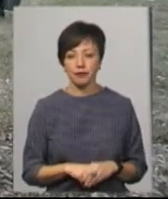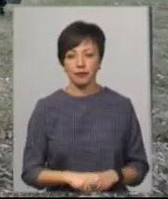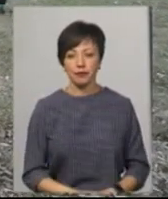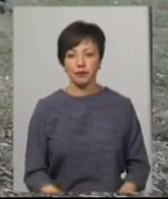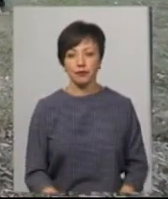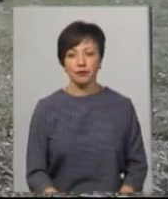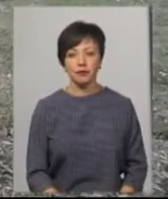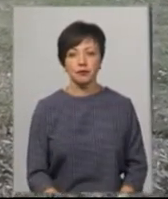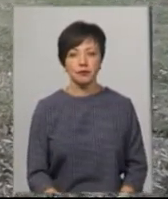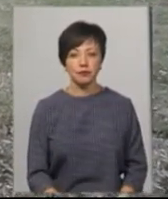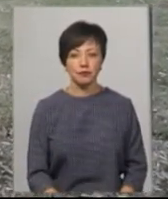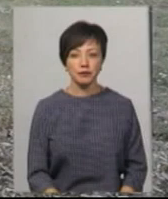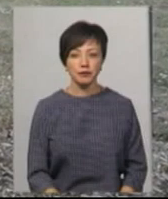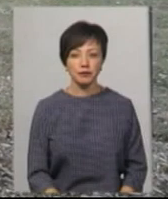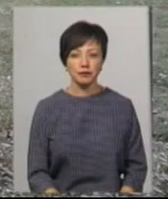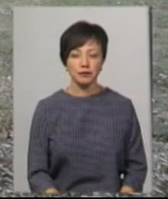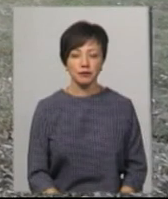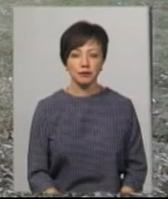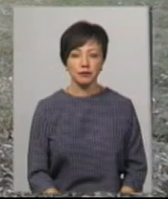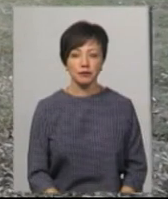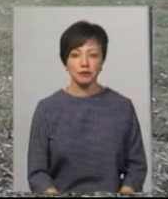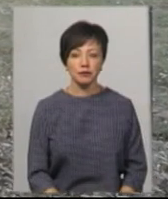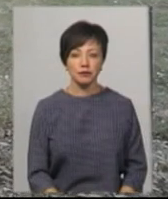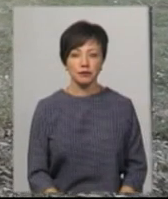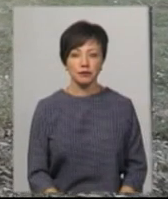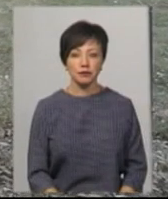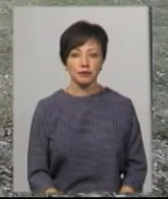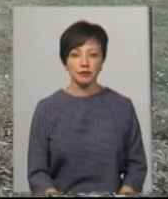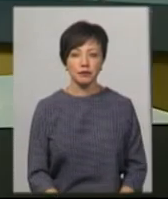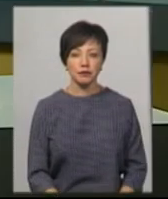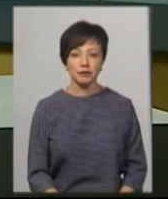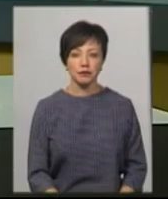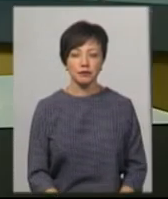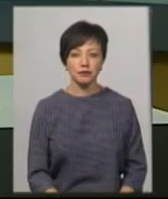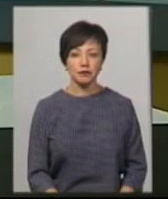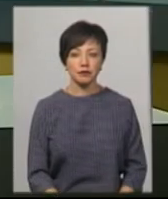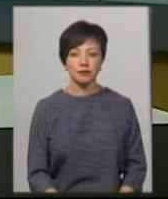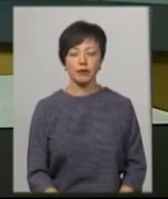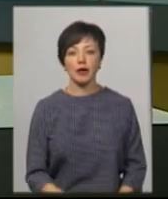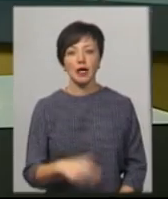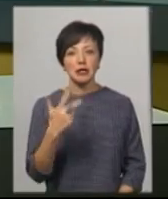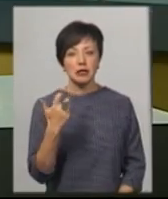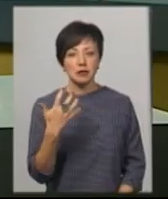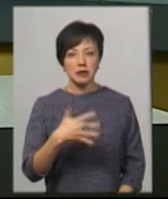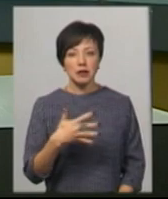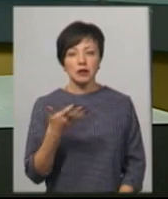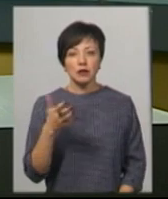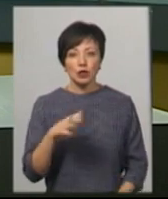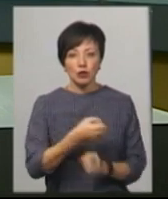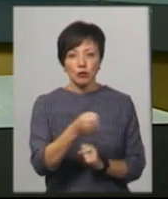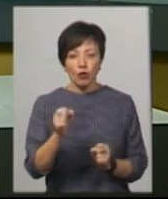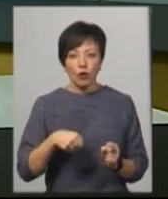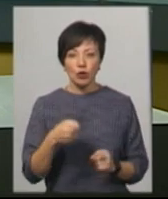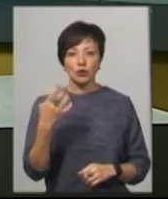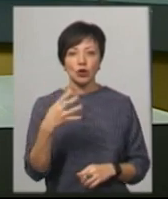Андрій Гумений, Віктор Кривий. Новини на Суспільному. Хмельниччина. 350 одиниць зброї та